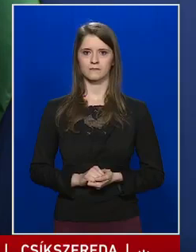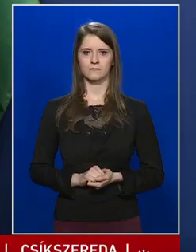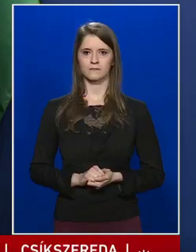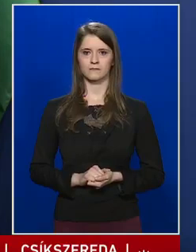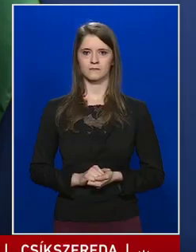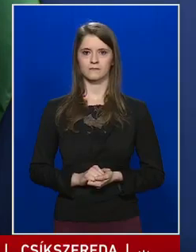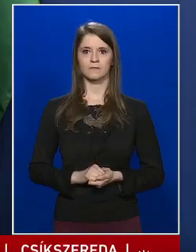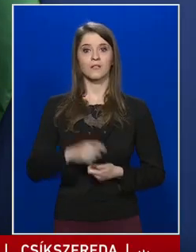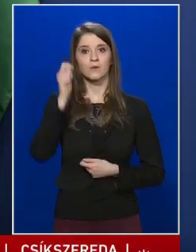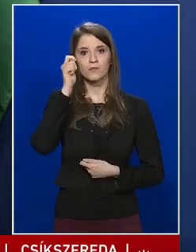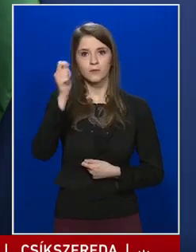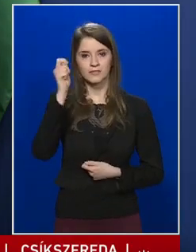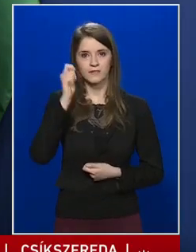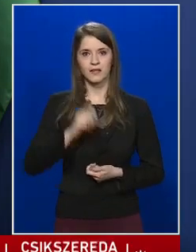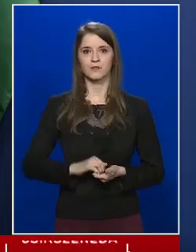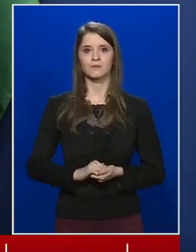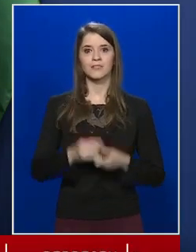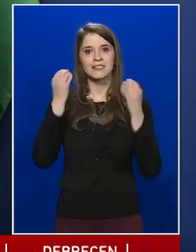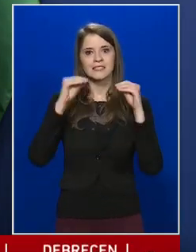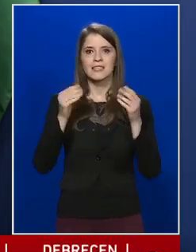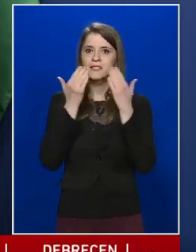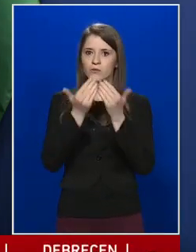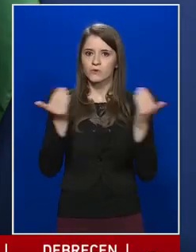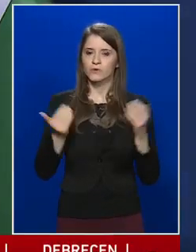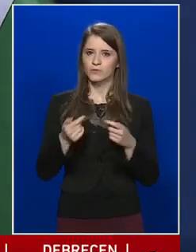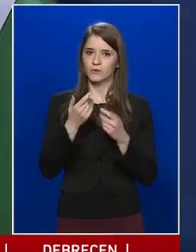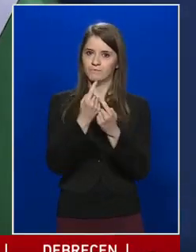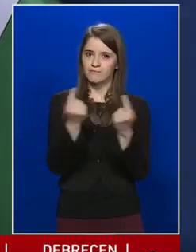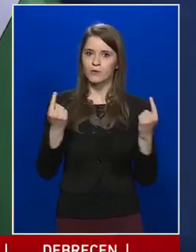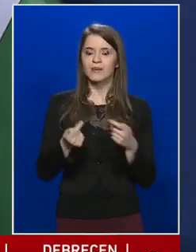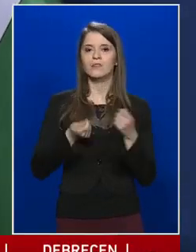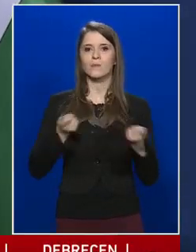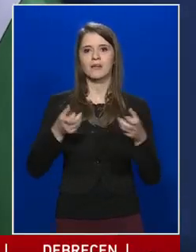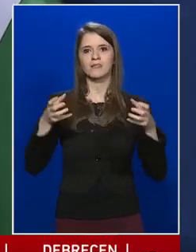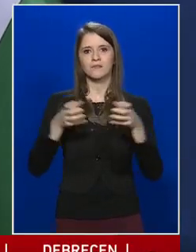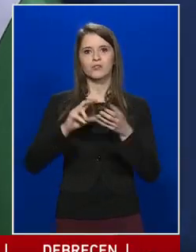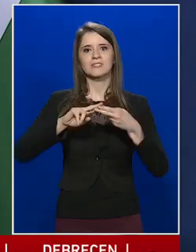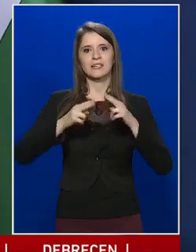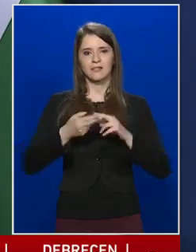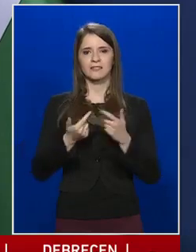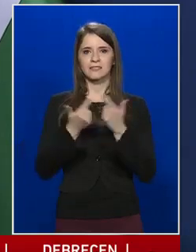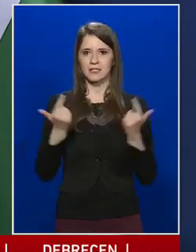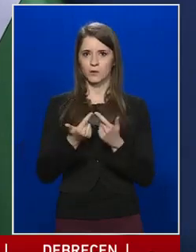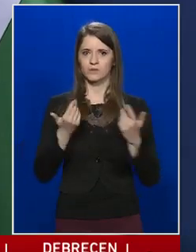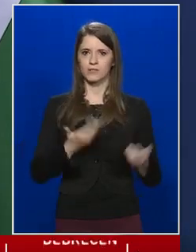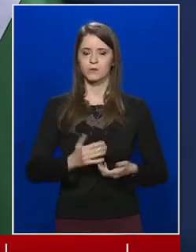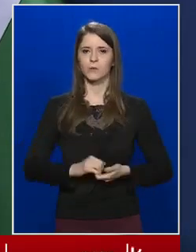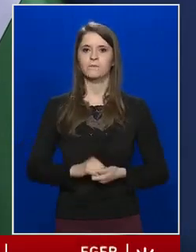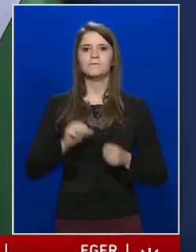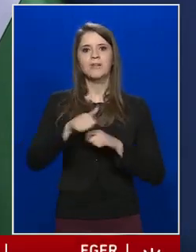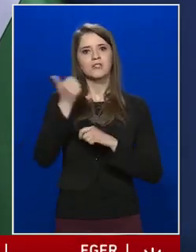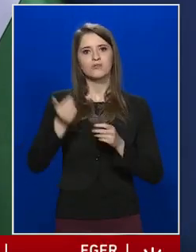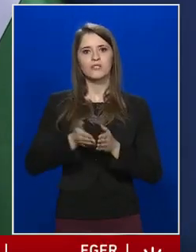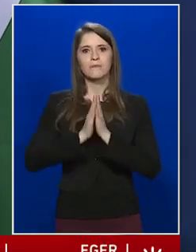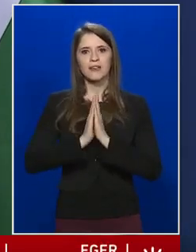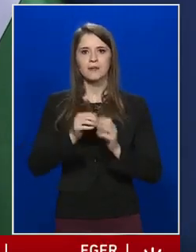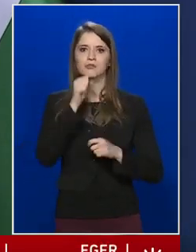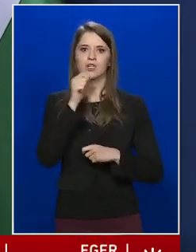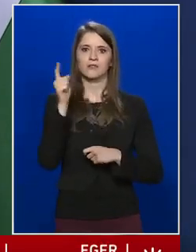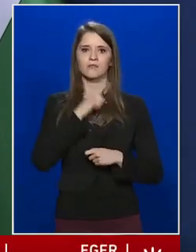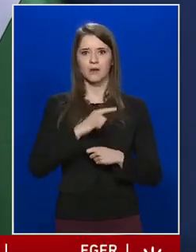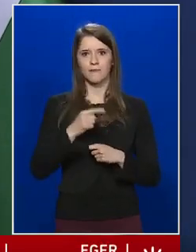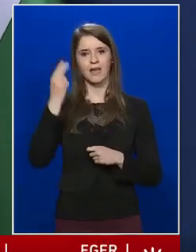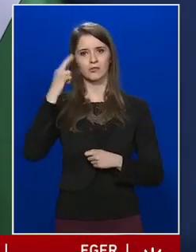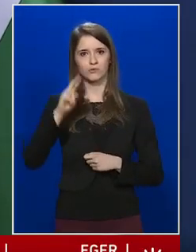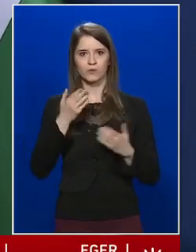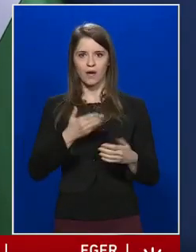Jó napot kívánok! Tisztelettel köszöntöm Önöket az Operatív Törzs szerdai tájékoztatóján. Elsőként megkérem Sanda Tamás